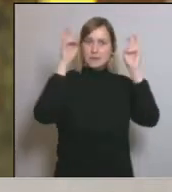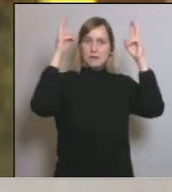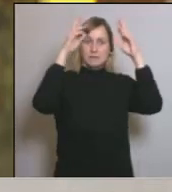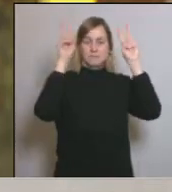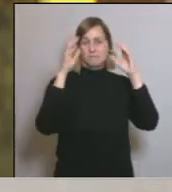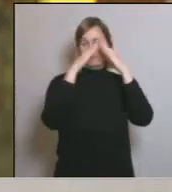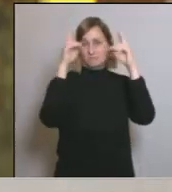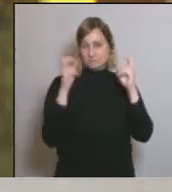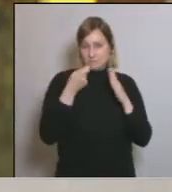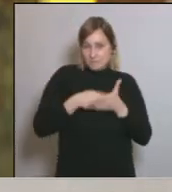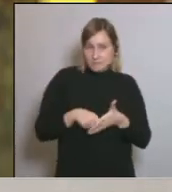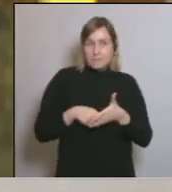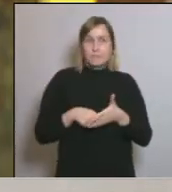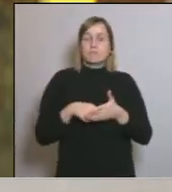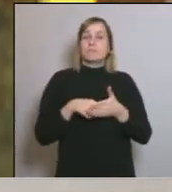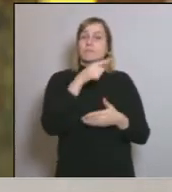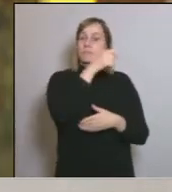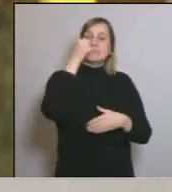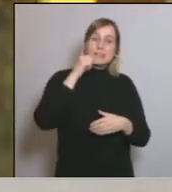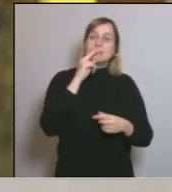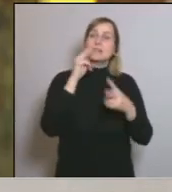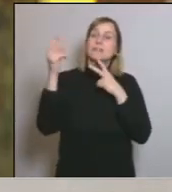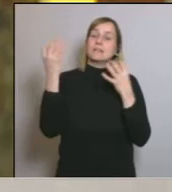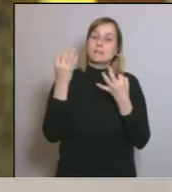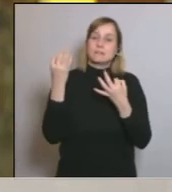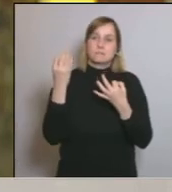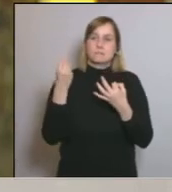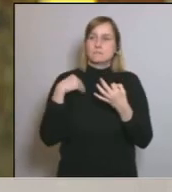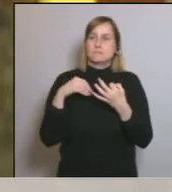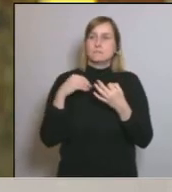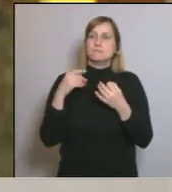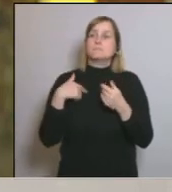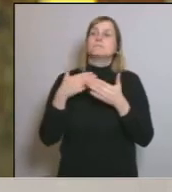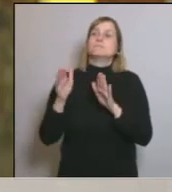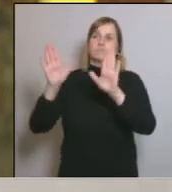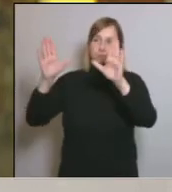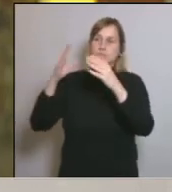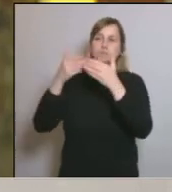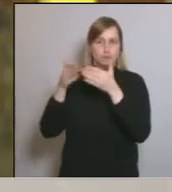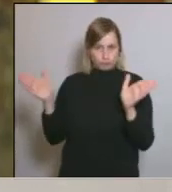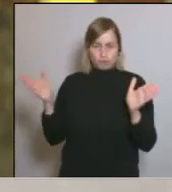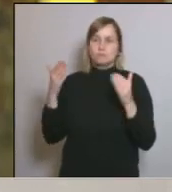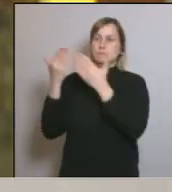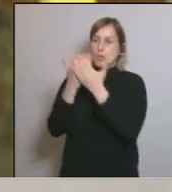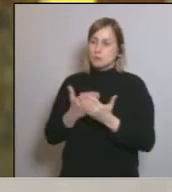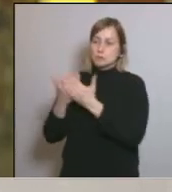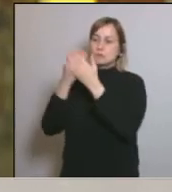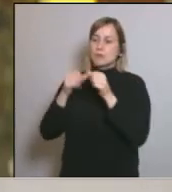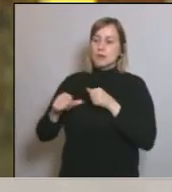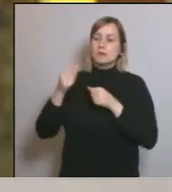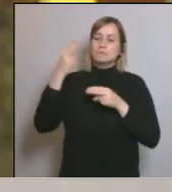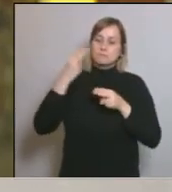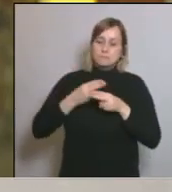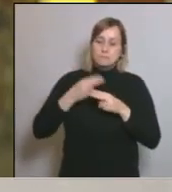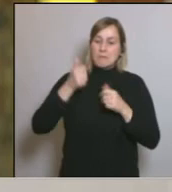exigit el mateix, ell ha dit que s'obria a estudiar-ho, s'obria a estudiar més restriccions de mobilitat